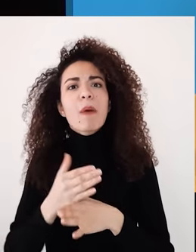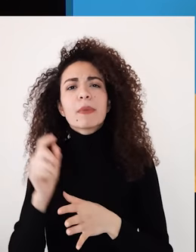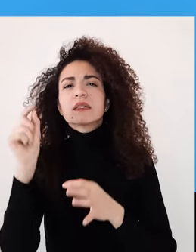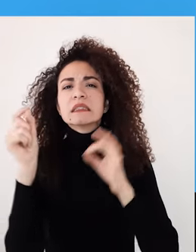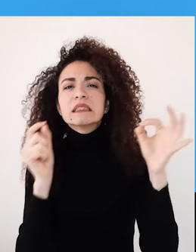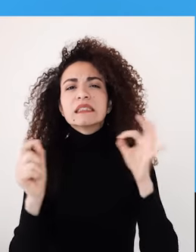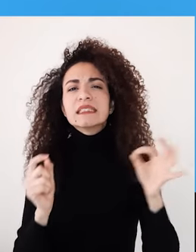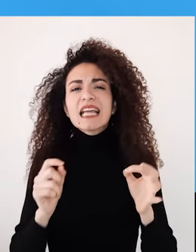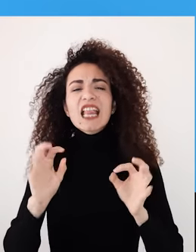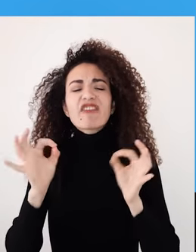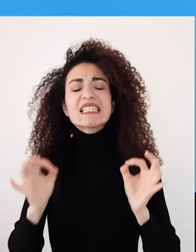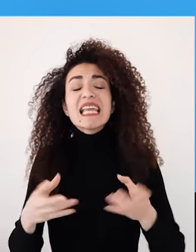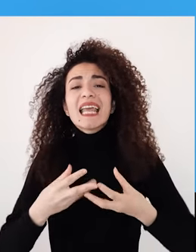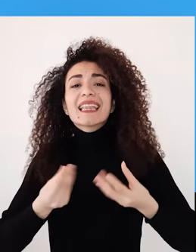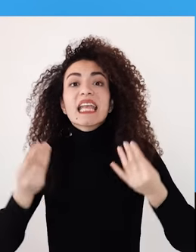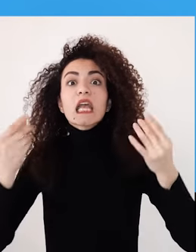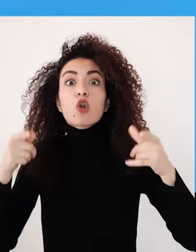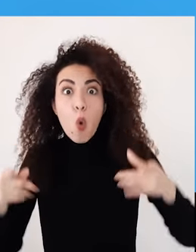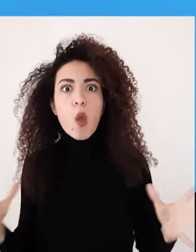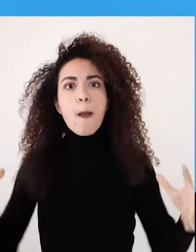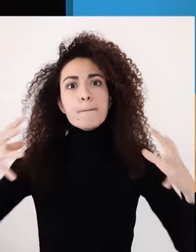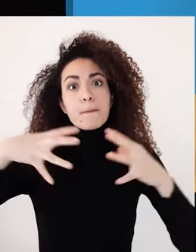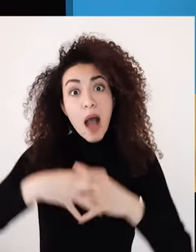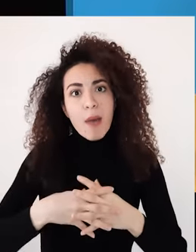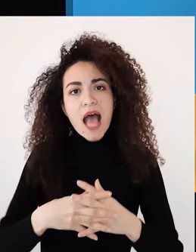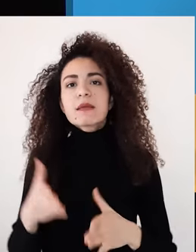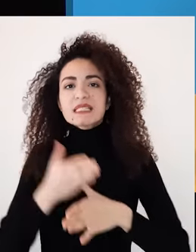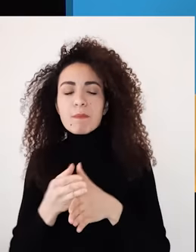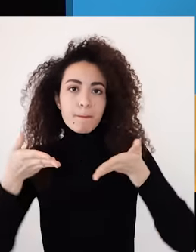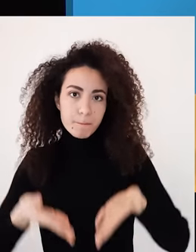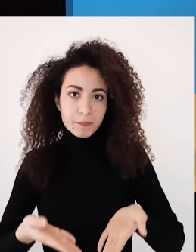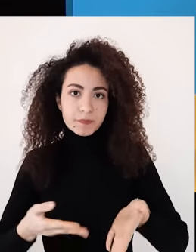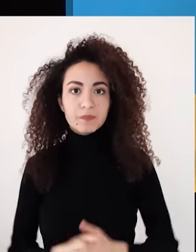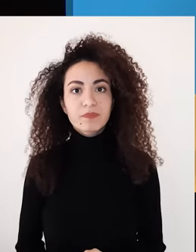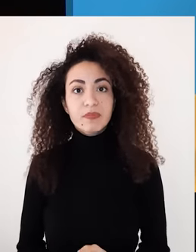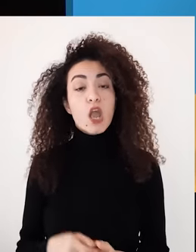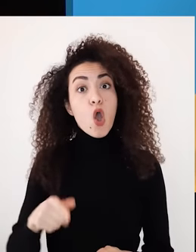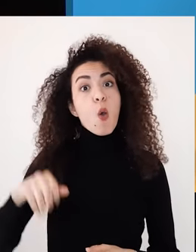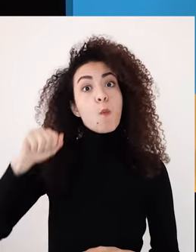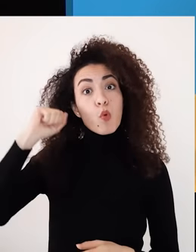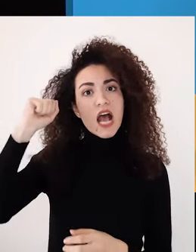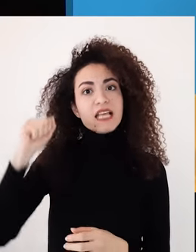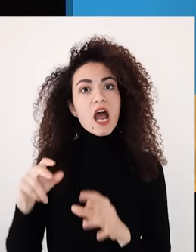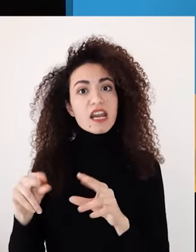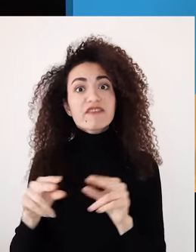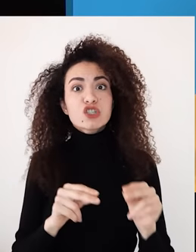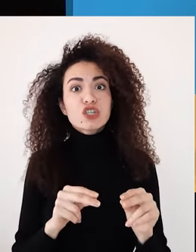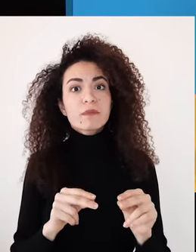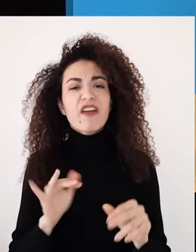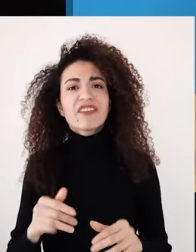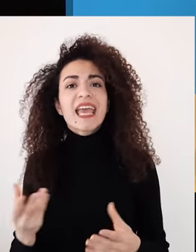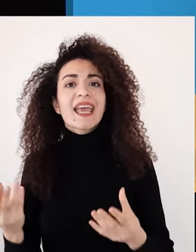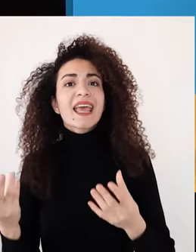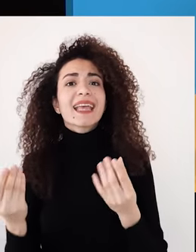وصورة الدائرة المؤلفة من عدة مربعات قد تشبه عمل المناصرة حيث اجتماع وتفاعل عدة